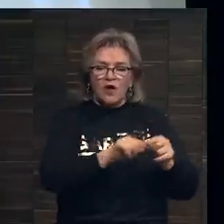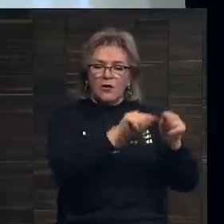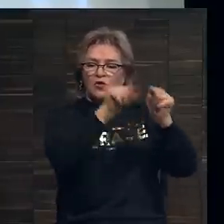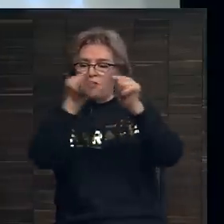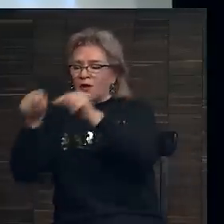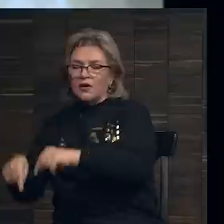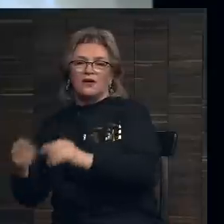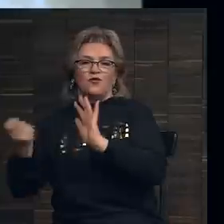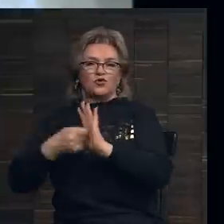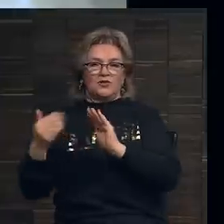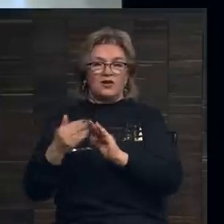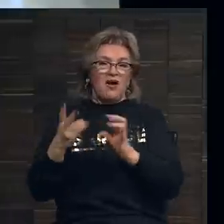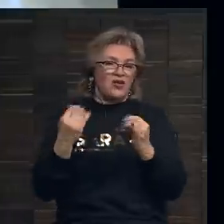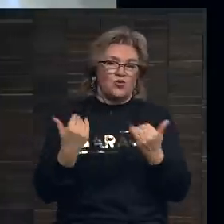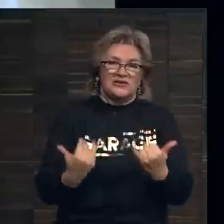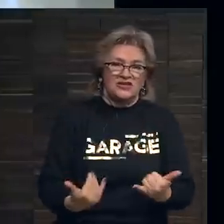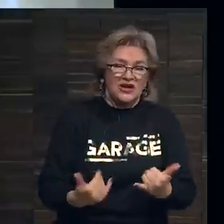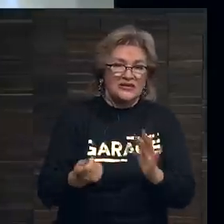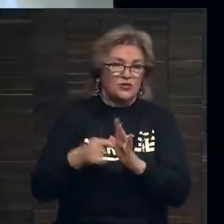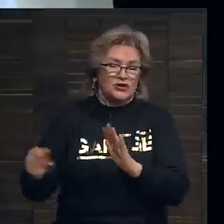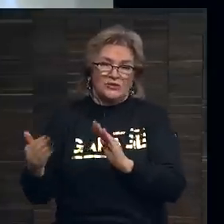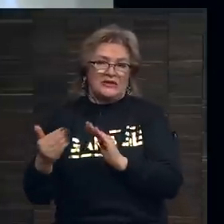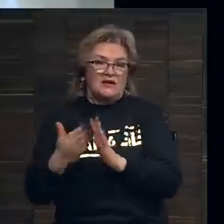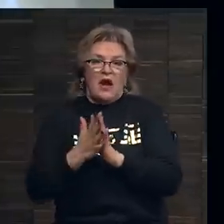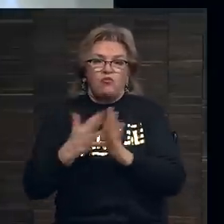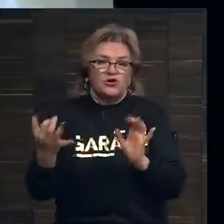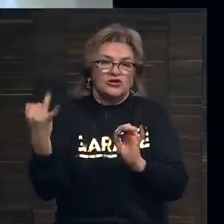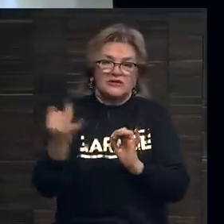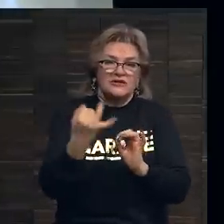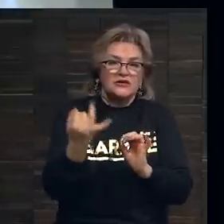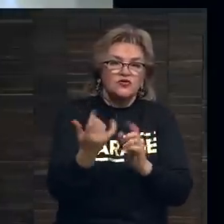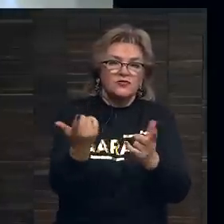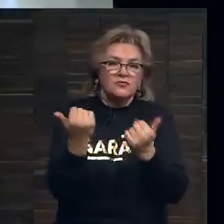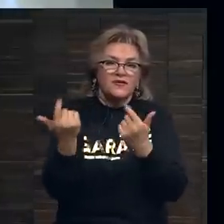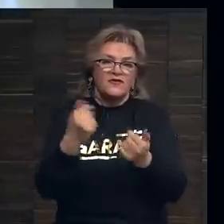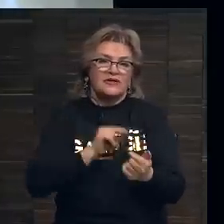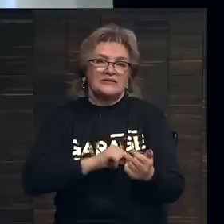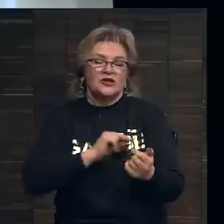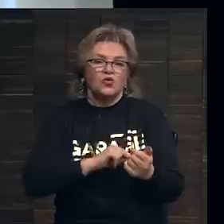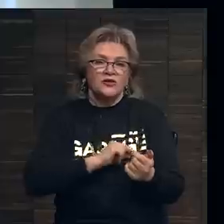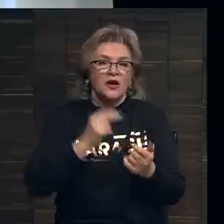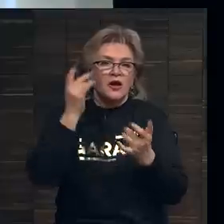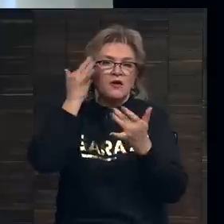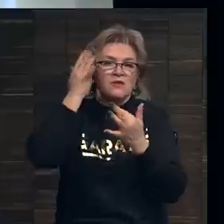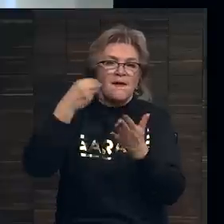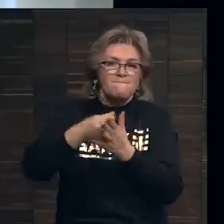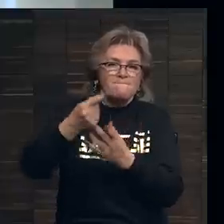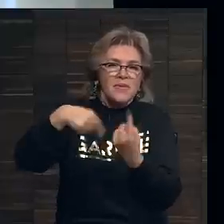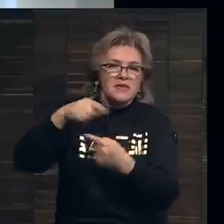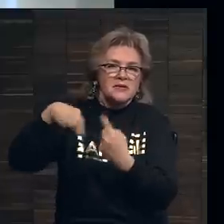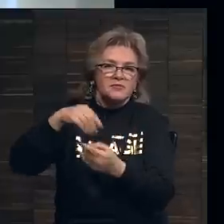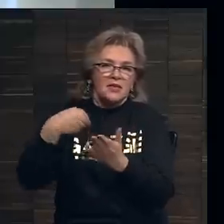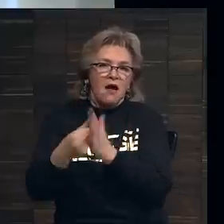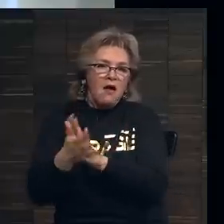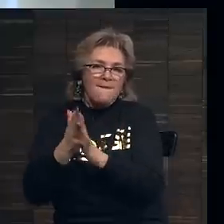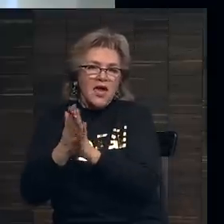дома. Но сейчас аукционные дома больше заинтересованы привлекать сотрудников с мышлением бизнесменов, с